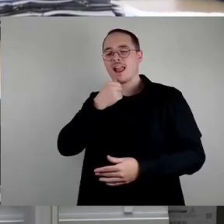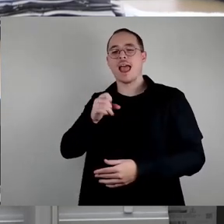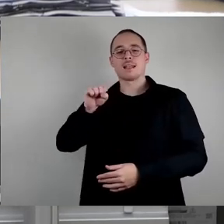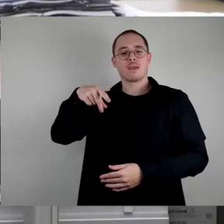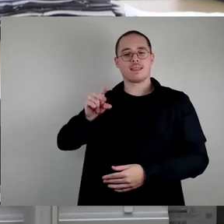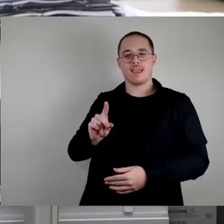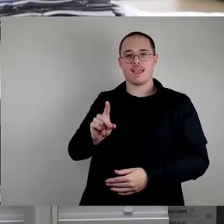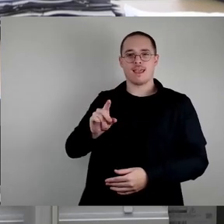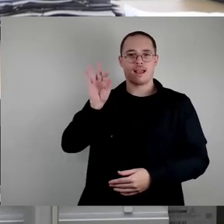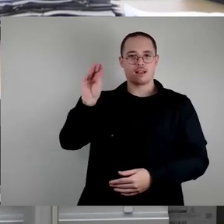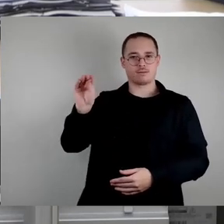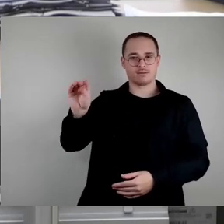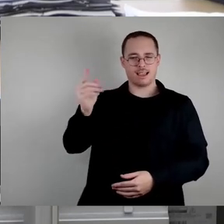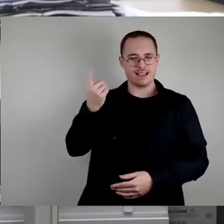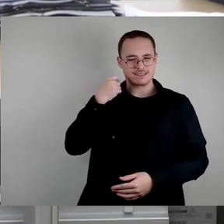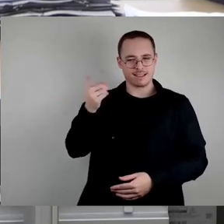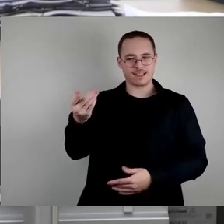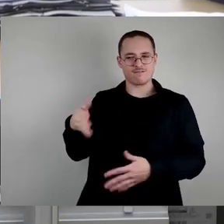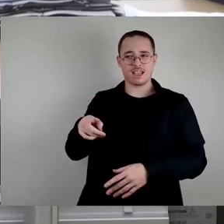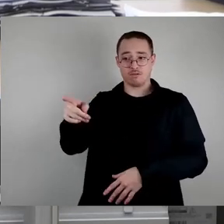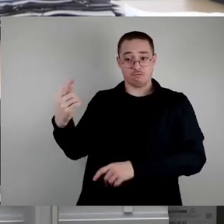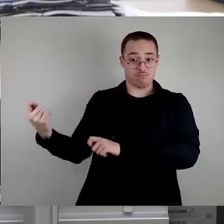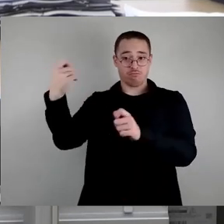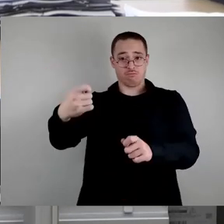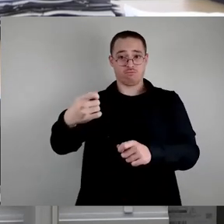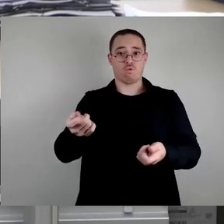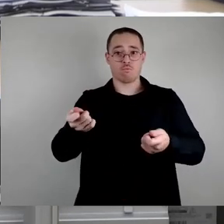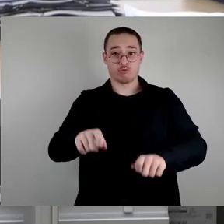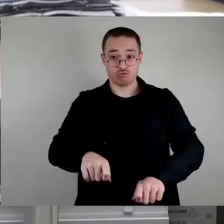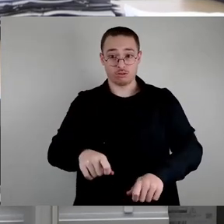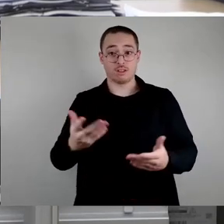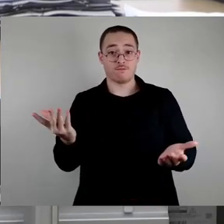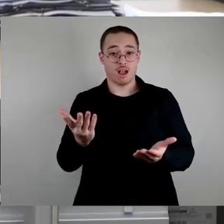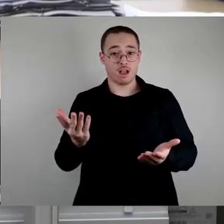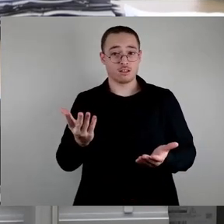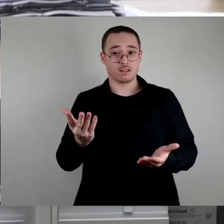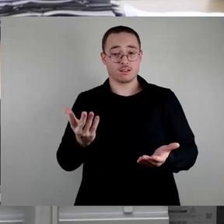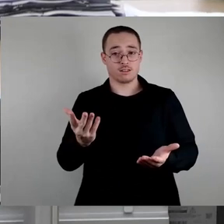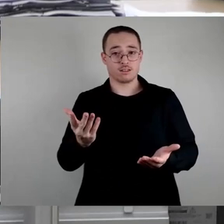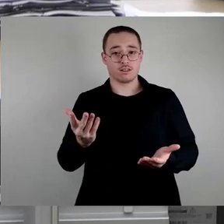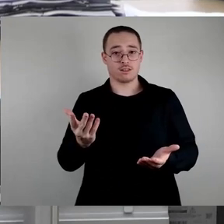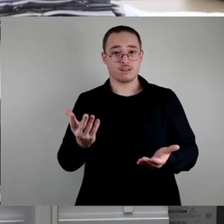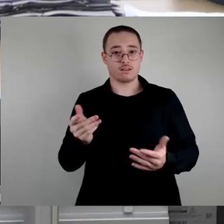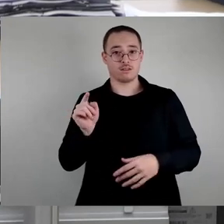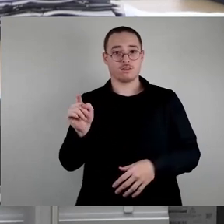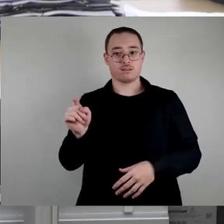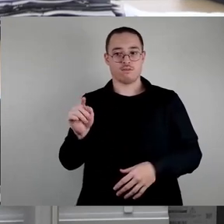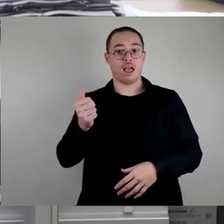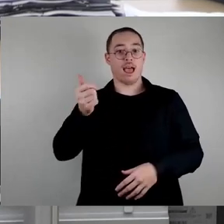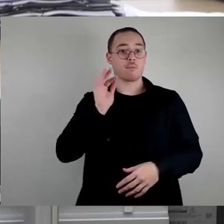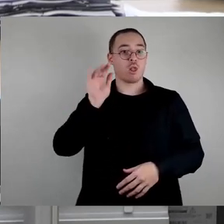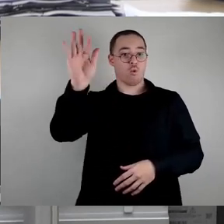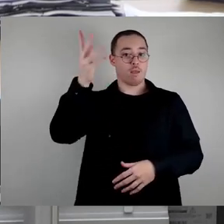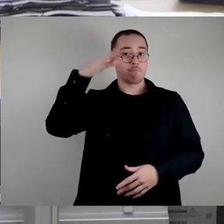gestern ein Beschluss durch ihre Einbringung hier getroffen wurde, durch eine Mehrheit des Stadtrates, der sozusagen zu einer Million mehr Ausgaben